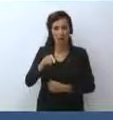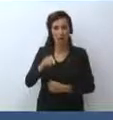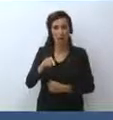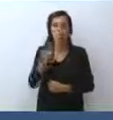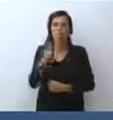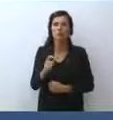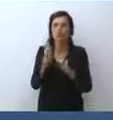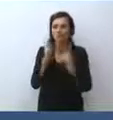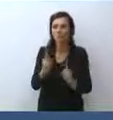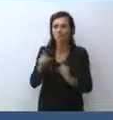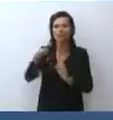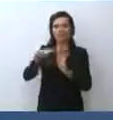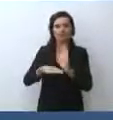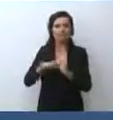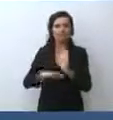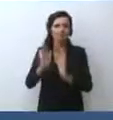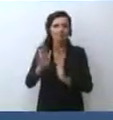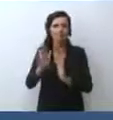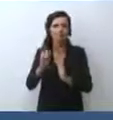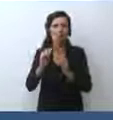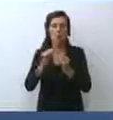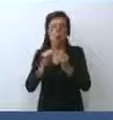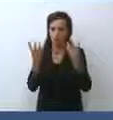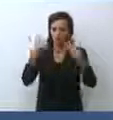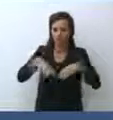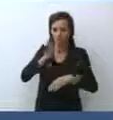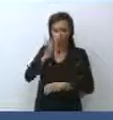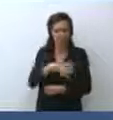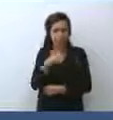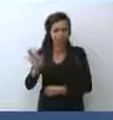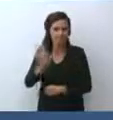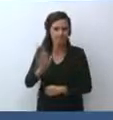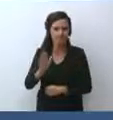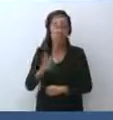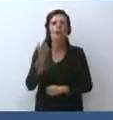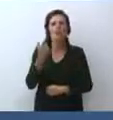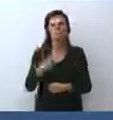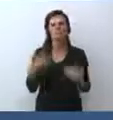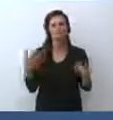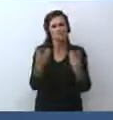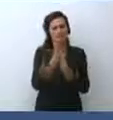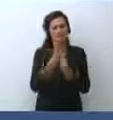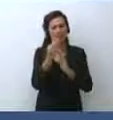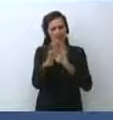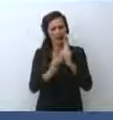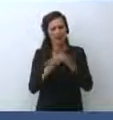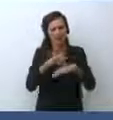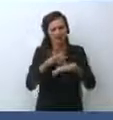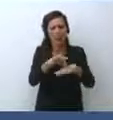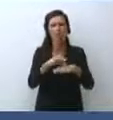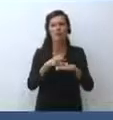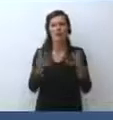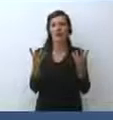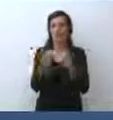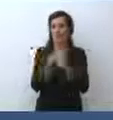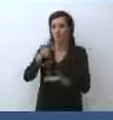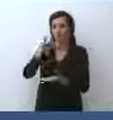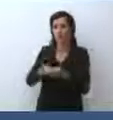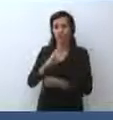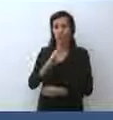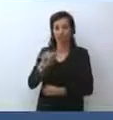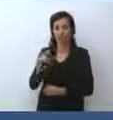programmazione. Abbiamo definito le linee guida, concordate con loro, validate dal CTS. È una sfida